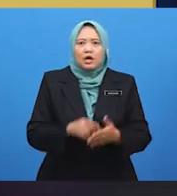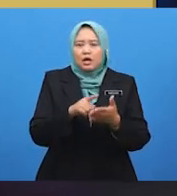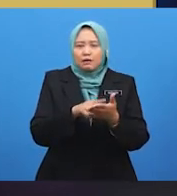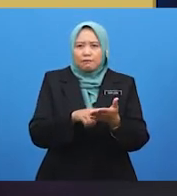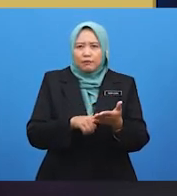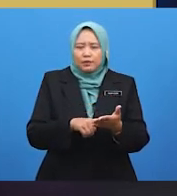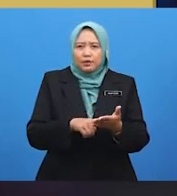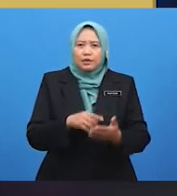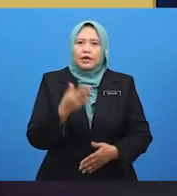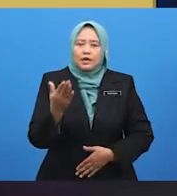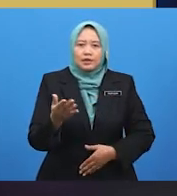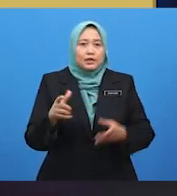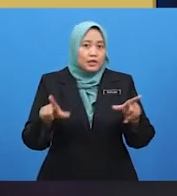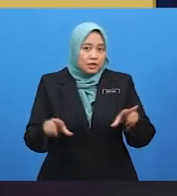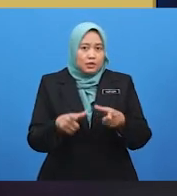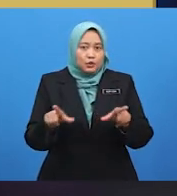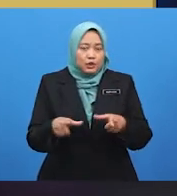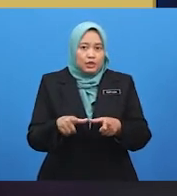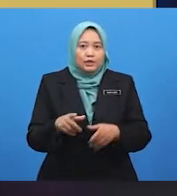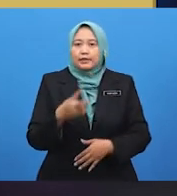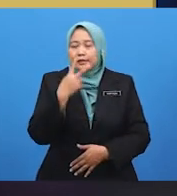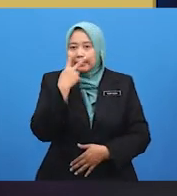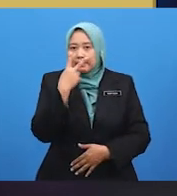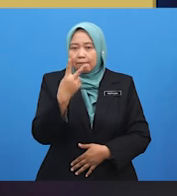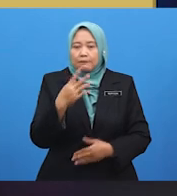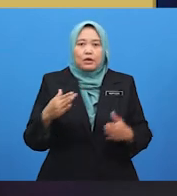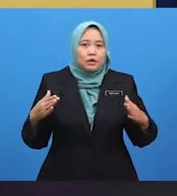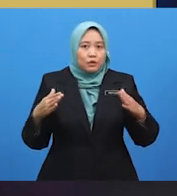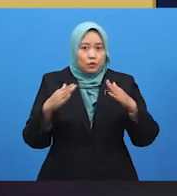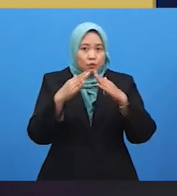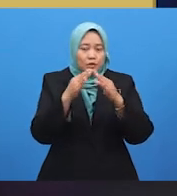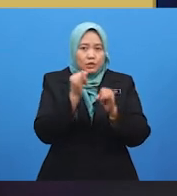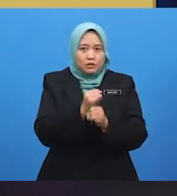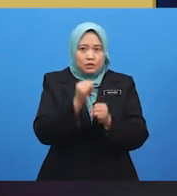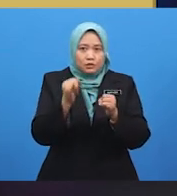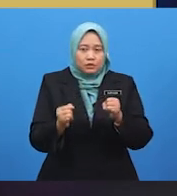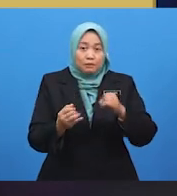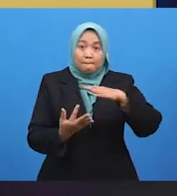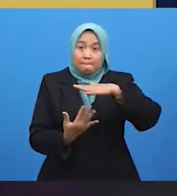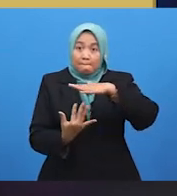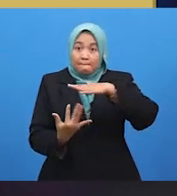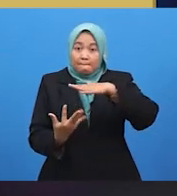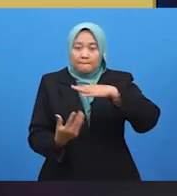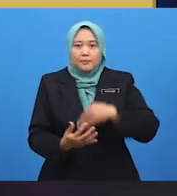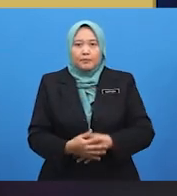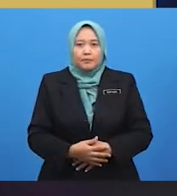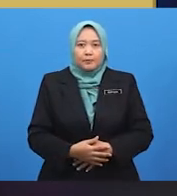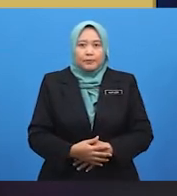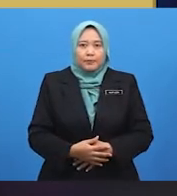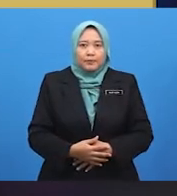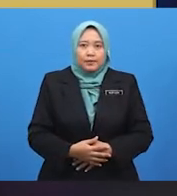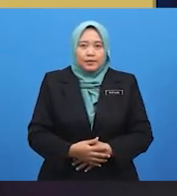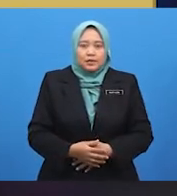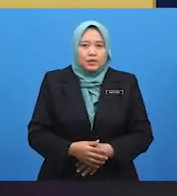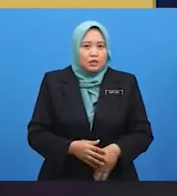Apakah yang akan kamu melakukan jika ternampak rumah jiran terbakar? A.